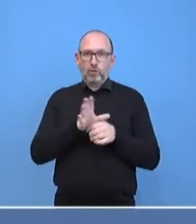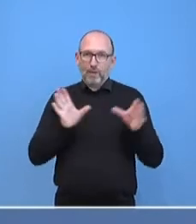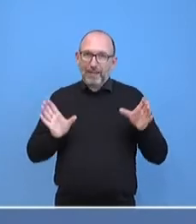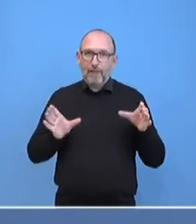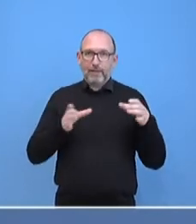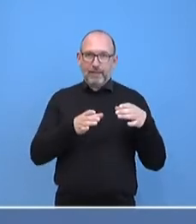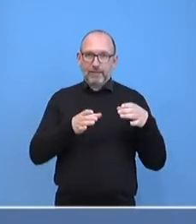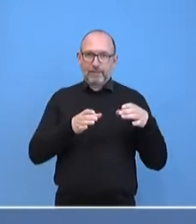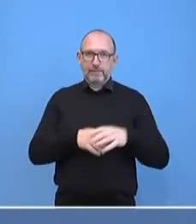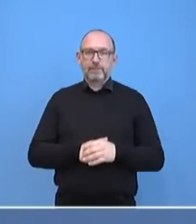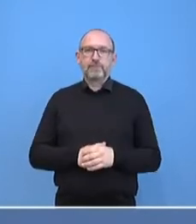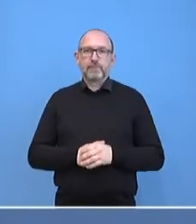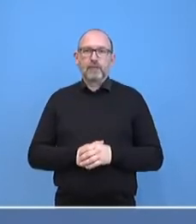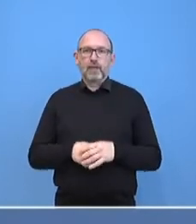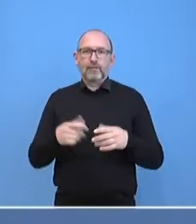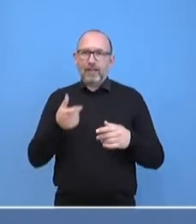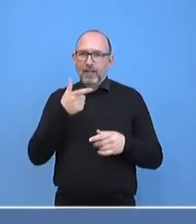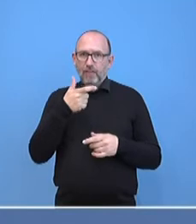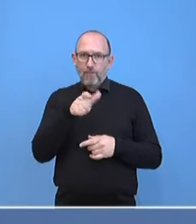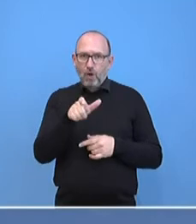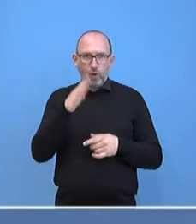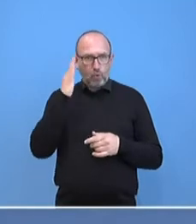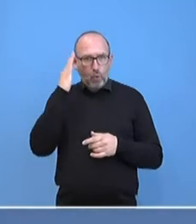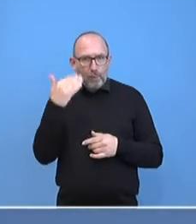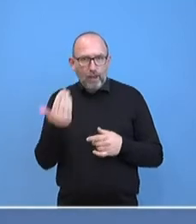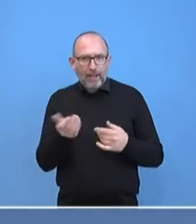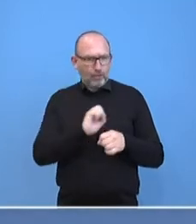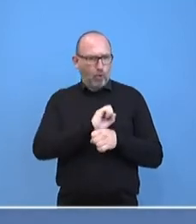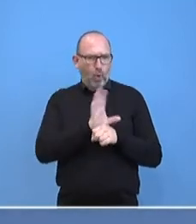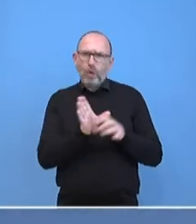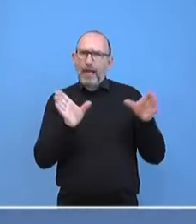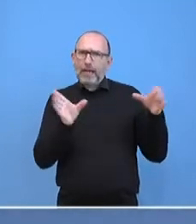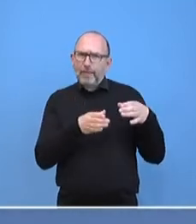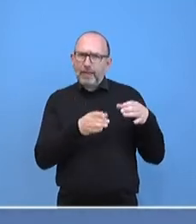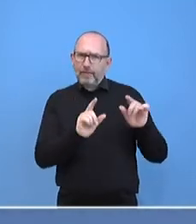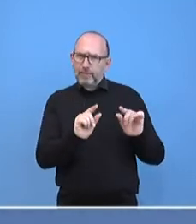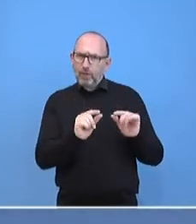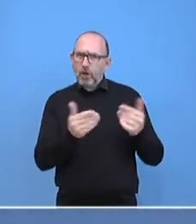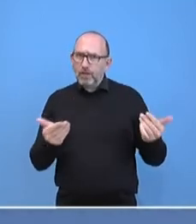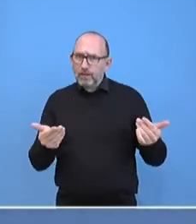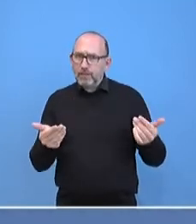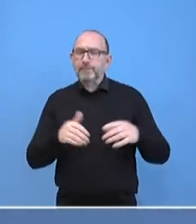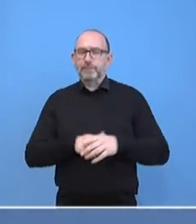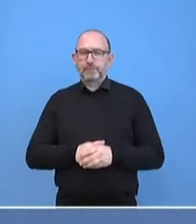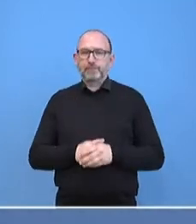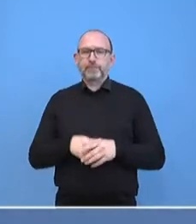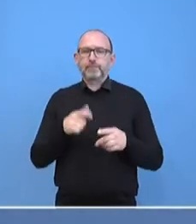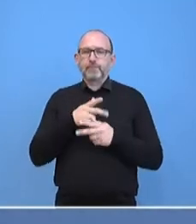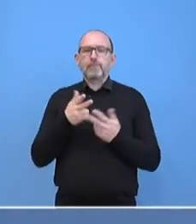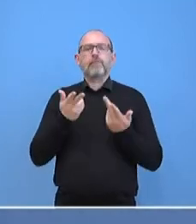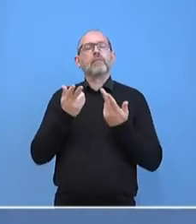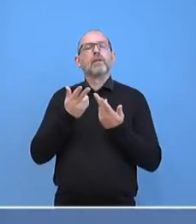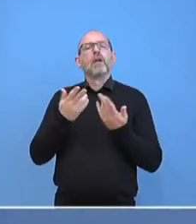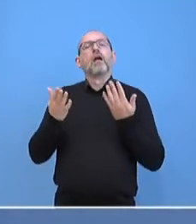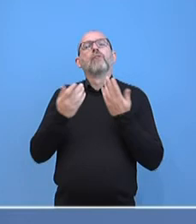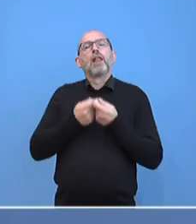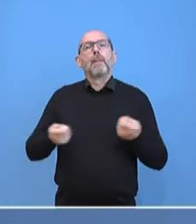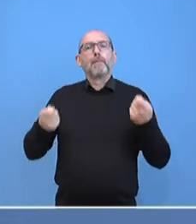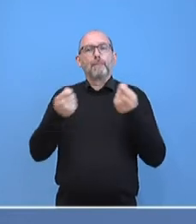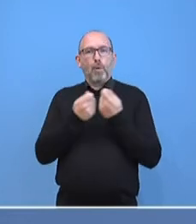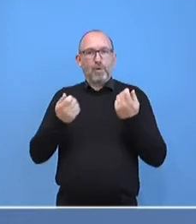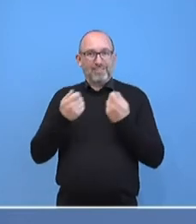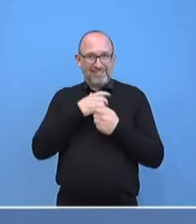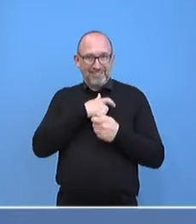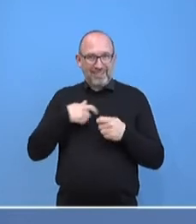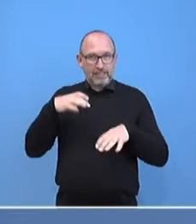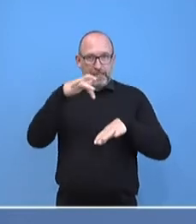für die dieser Begriff noch nicht ganz vertraut ist. Ich will es nur sagen. Es ist das Treffen der Bundeskanzlerin mit den Fachministern